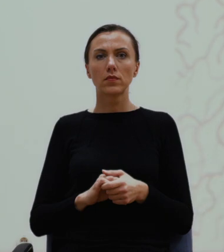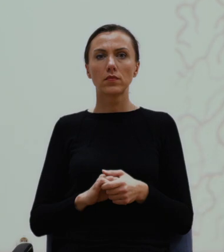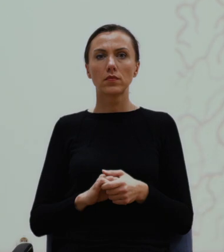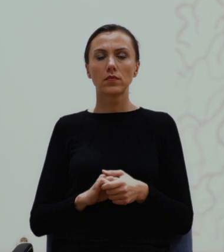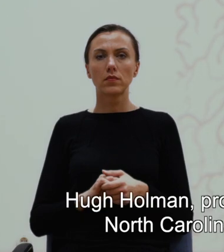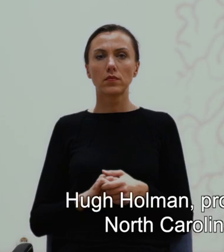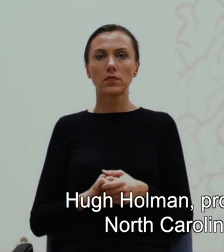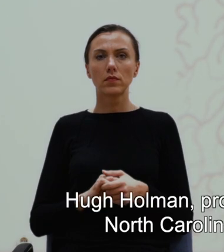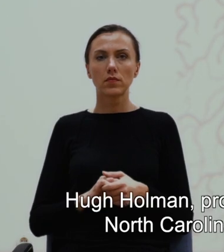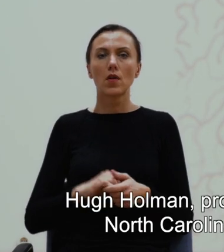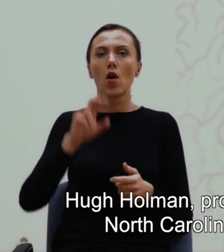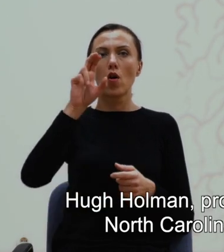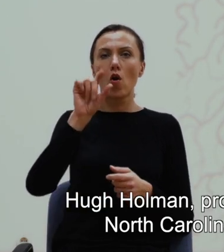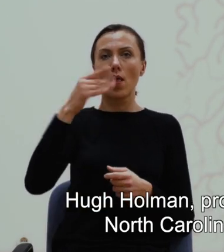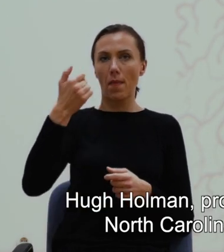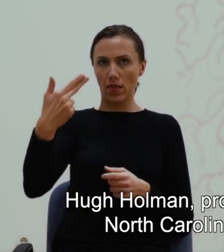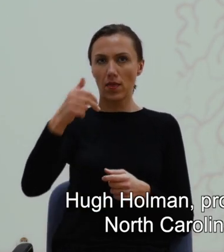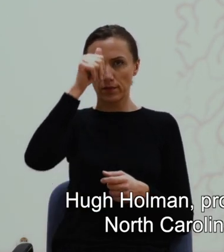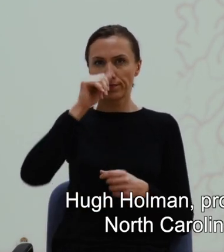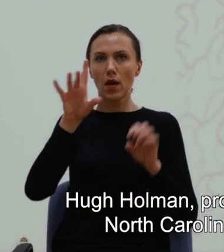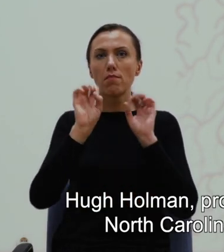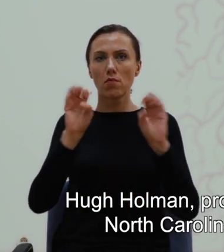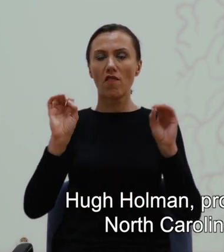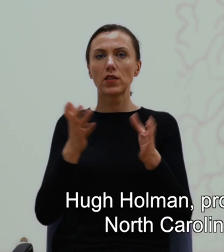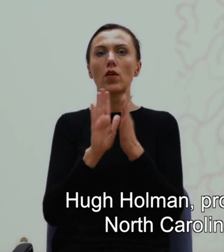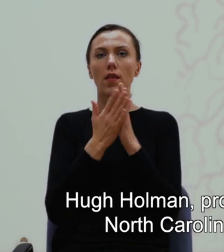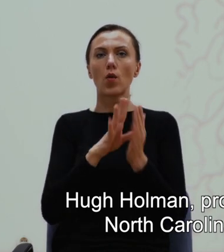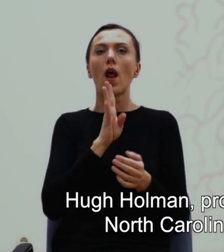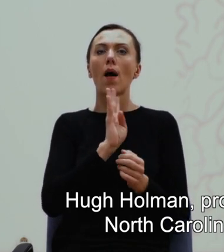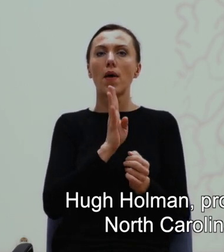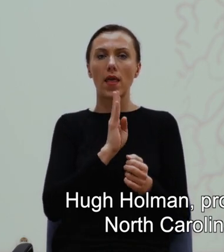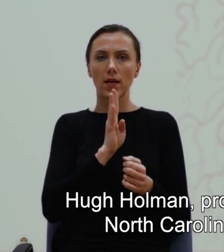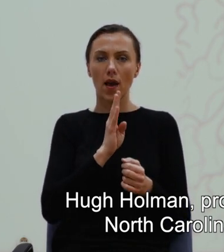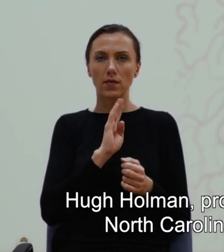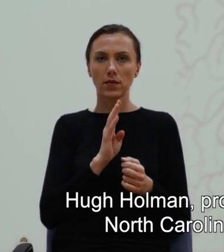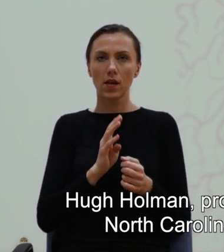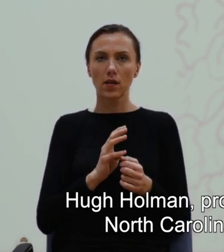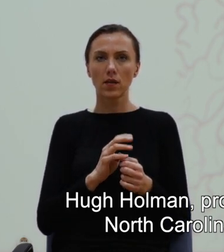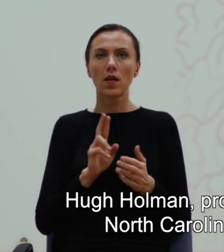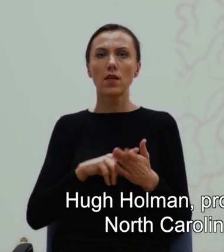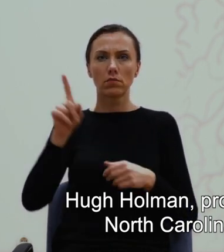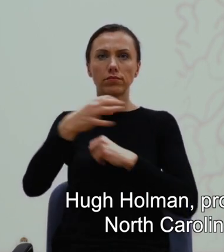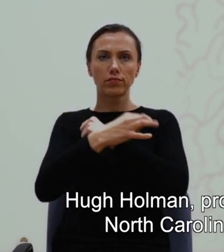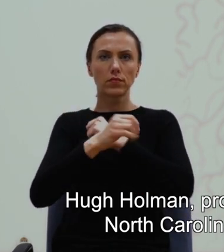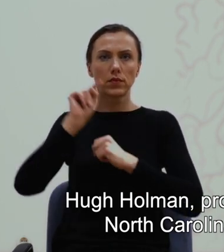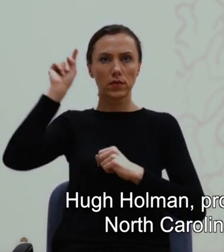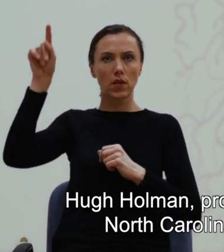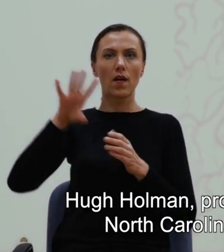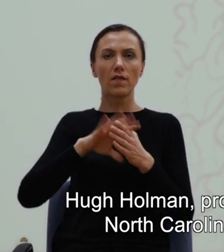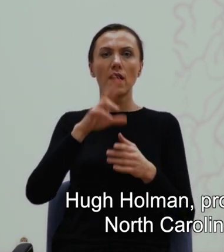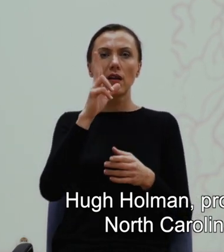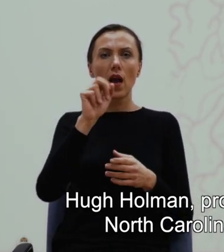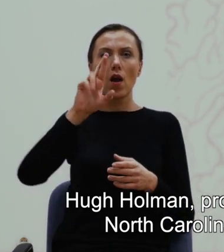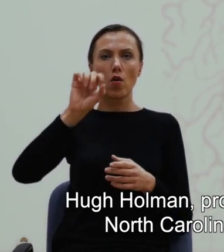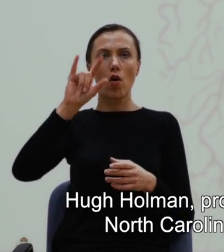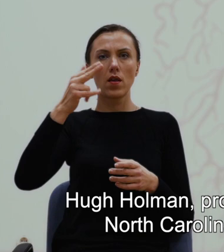Hugh Holman, profesor literatury amerykańskiej na University of North Carolina,